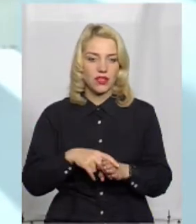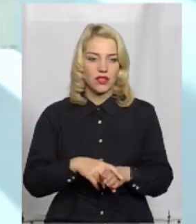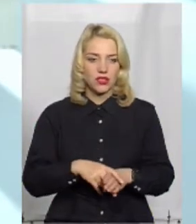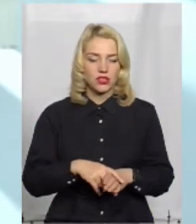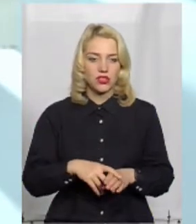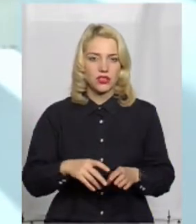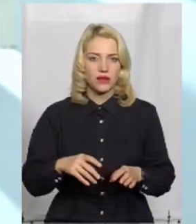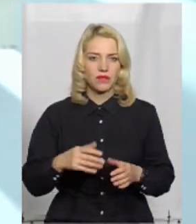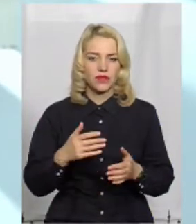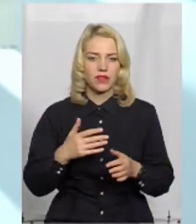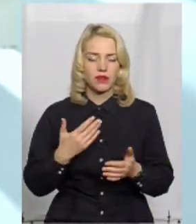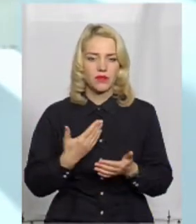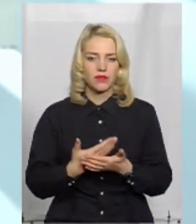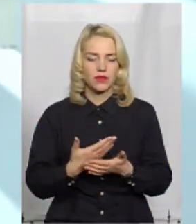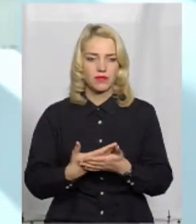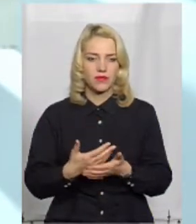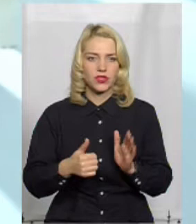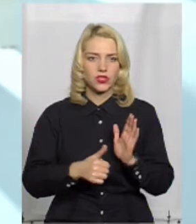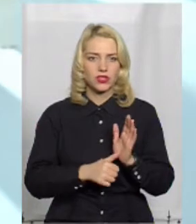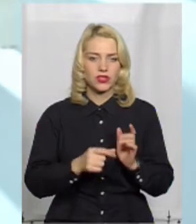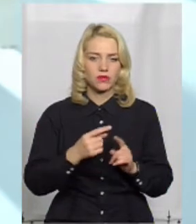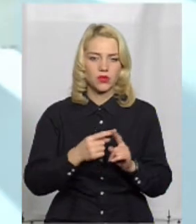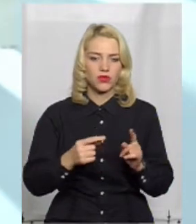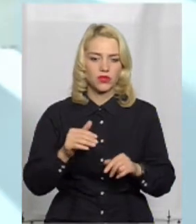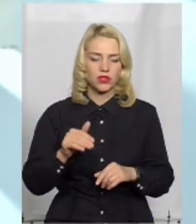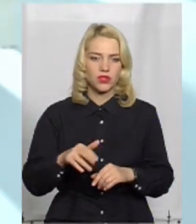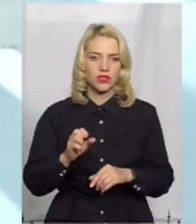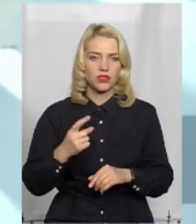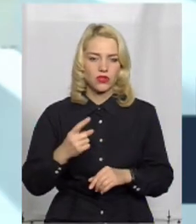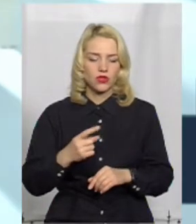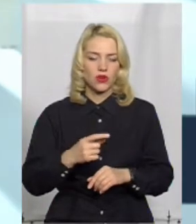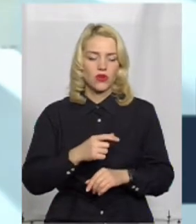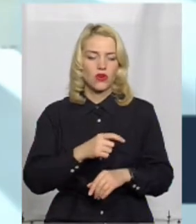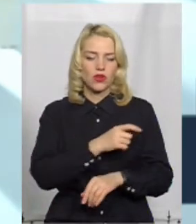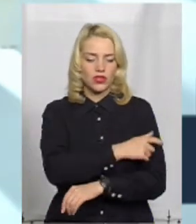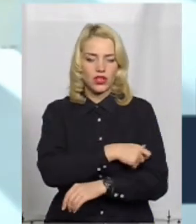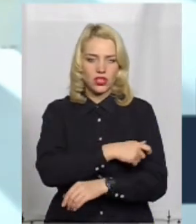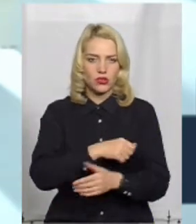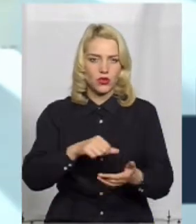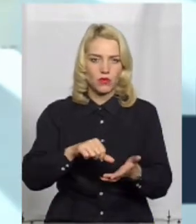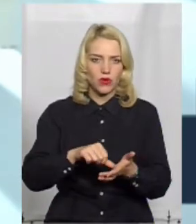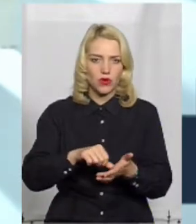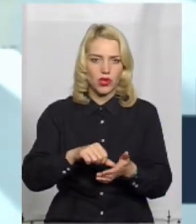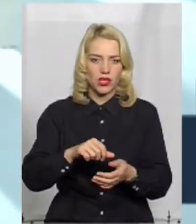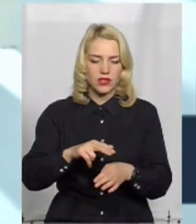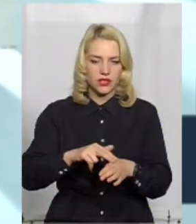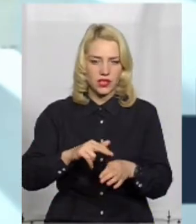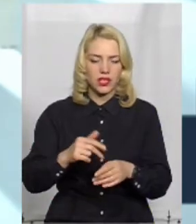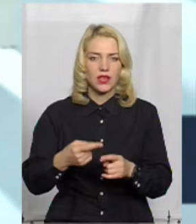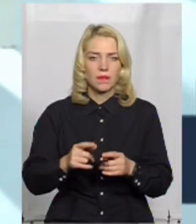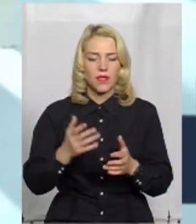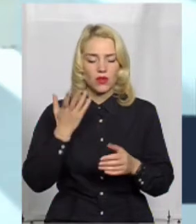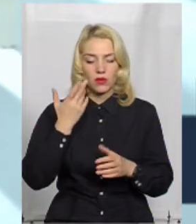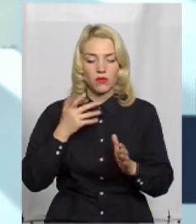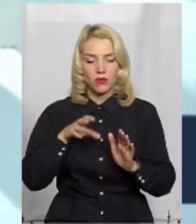розраховується в районі 6,5 тисяч на одного дільничного офіцера поліції. Коли ми запроваджували проєкт, був такий момент,